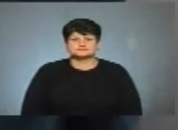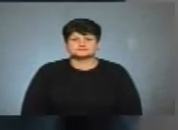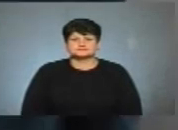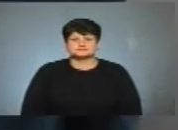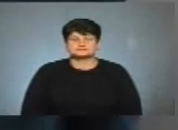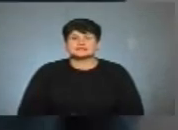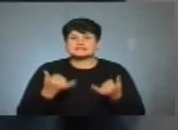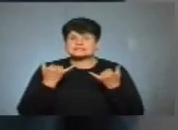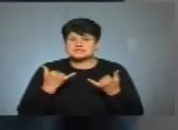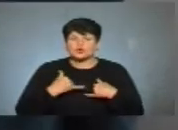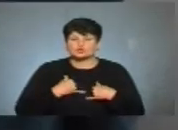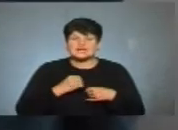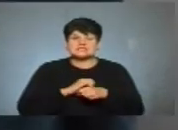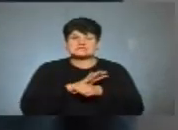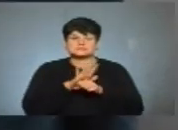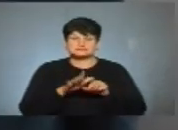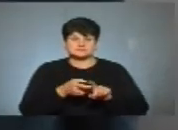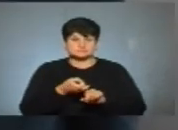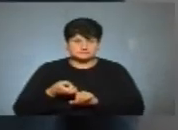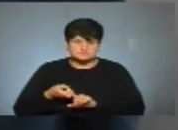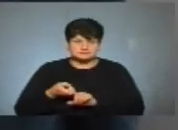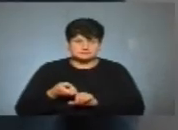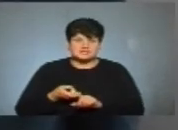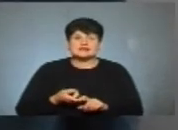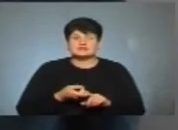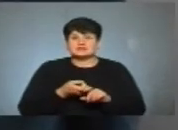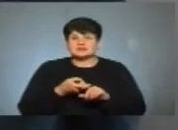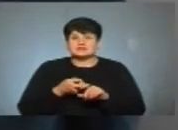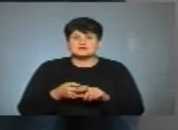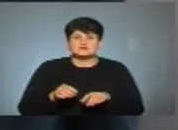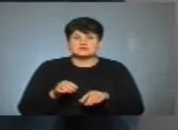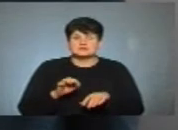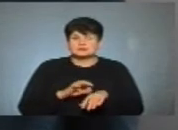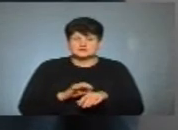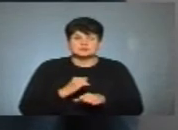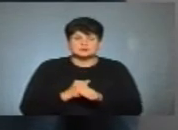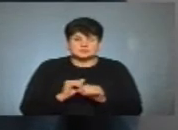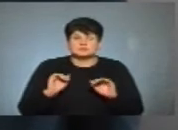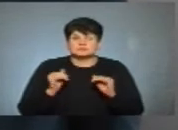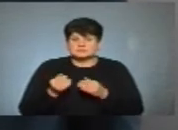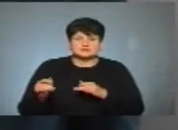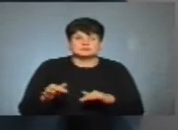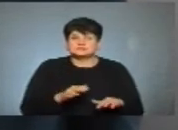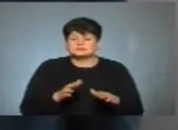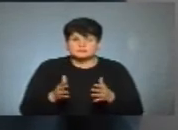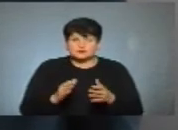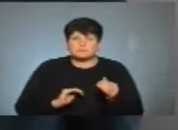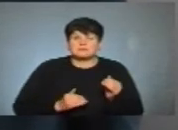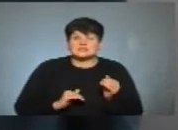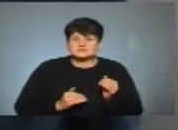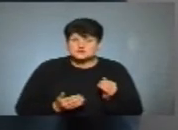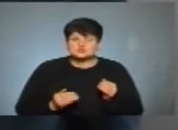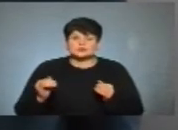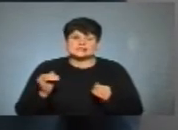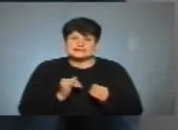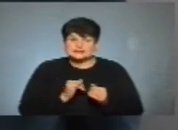Зараз в нас пандемія ковід. Вірус наклав значні обмеження в діяльності бізнесу, і